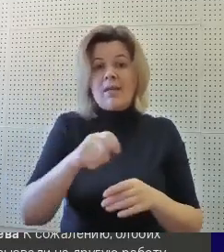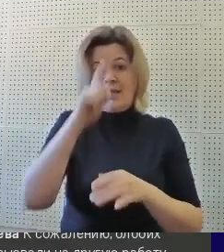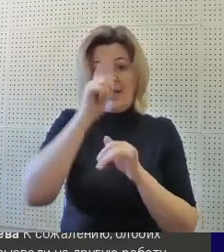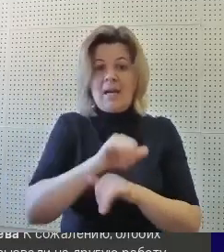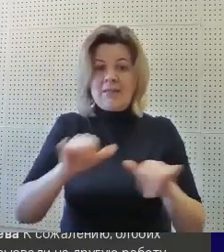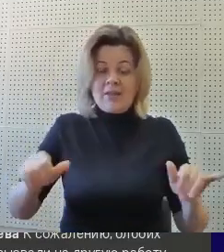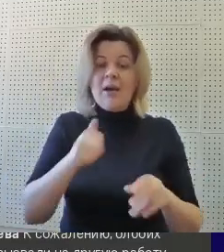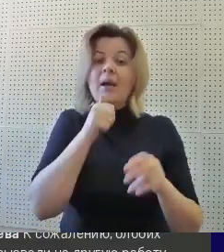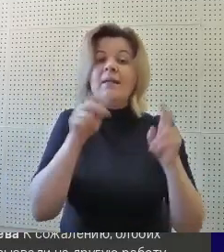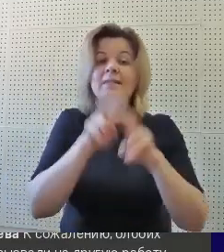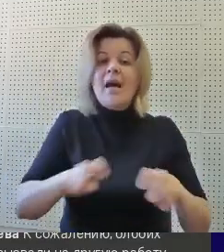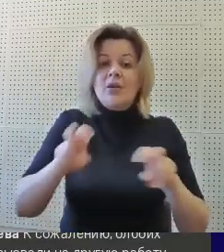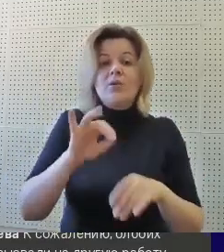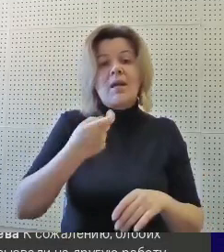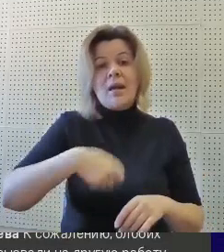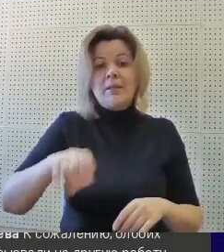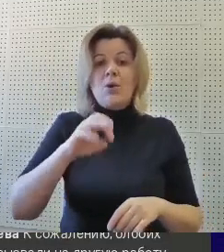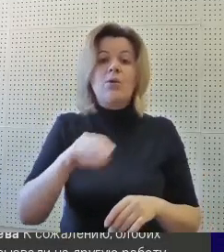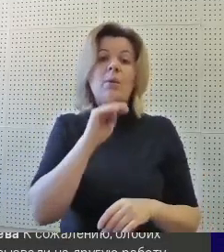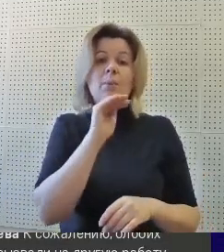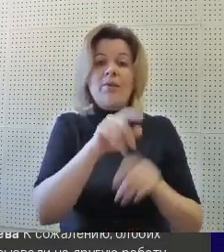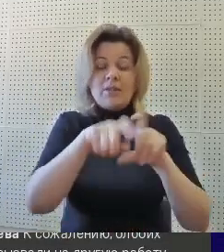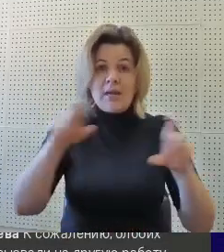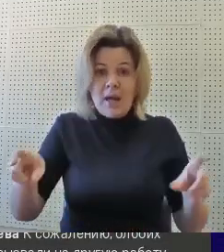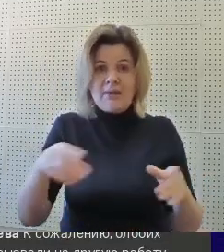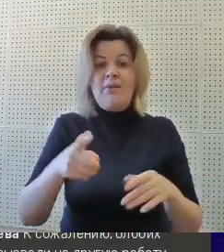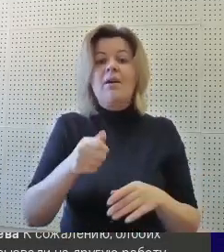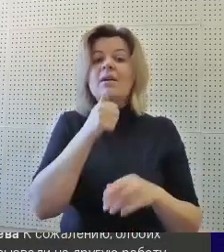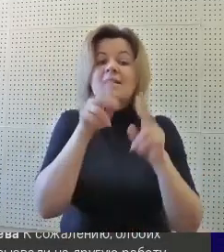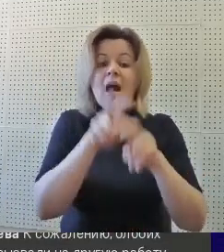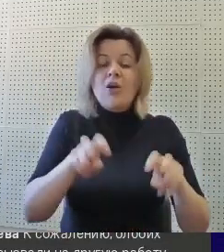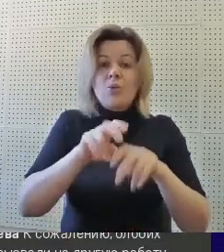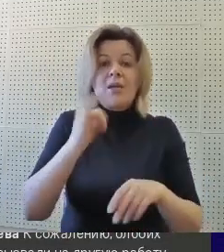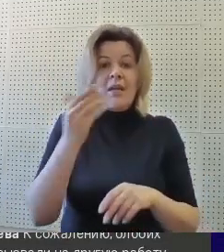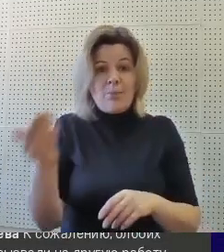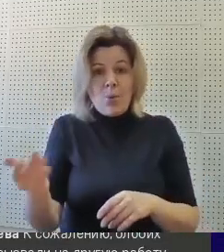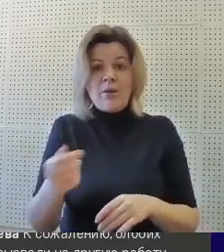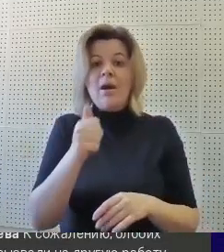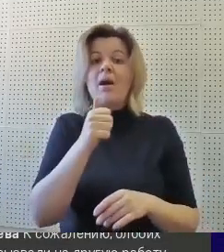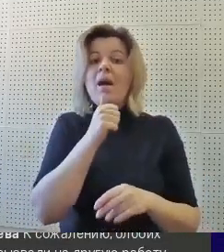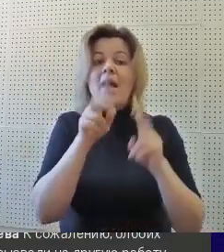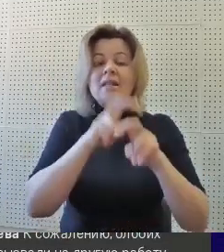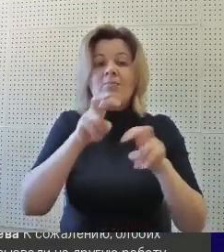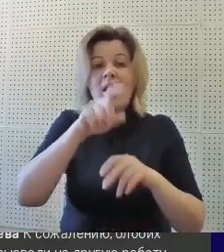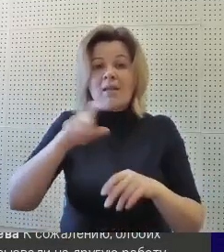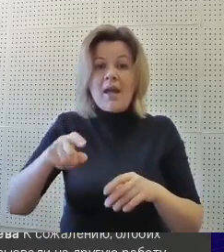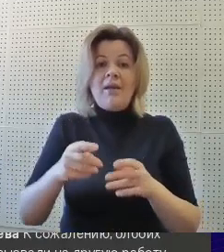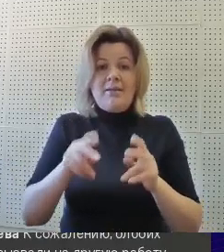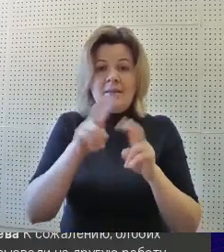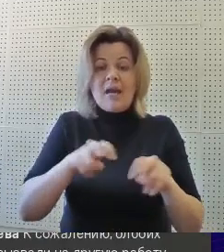развития, диагностика и рекомендации от профессионалов, сама диагностика ребенка, экспертная